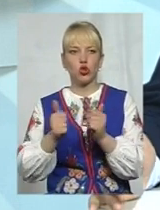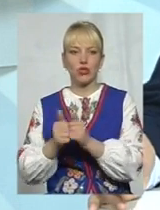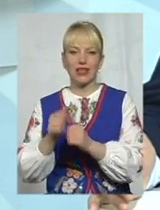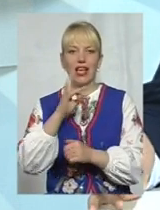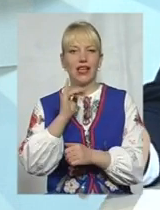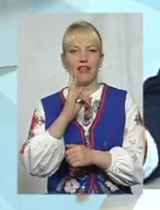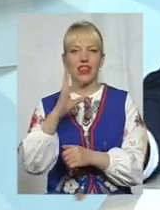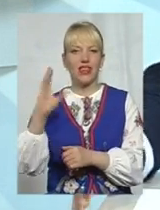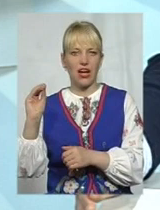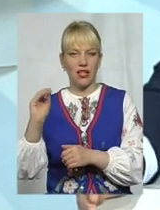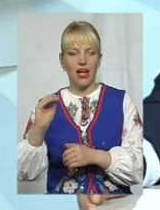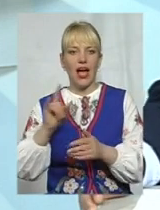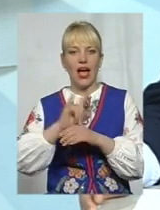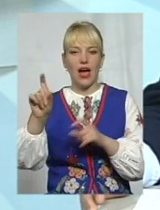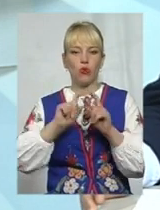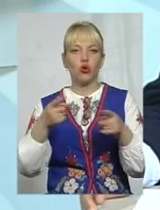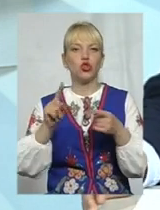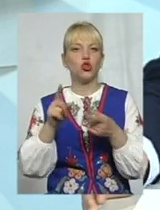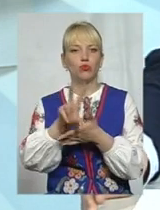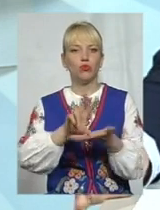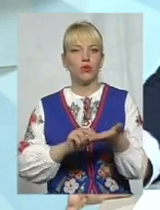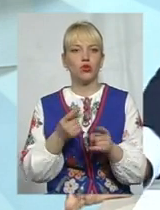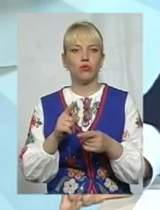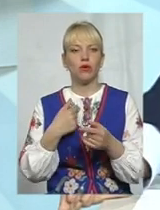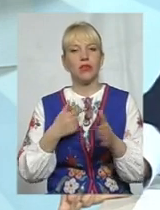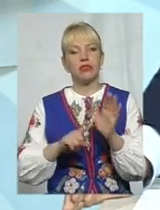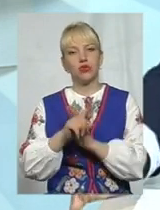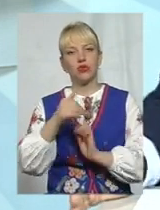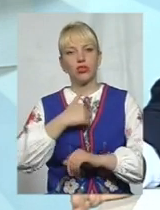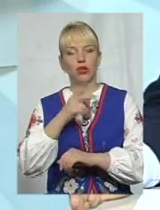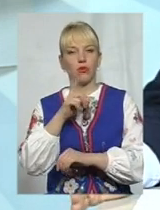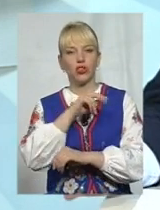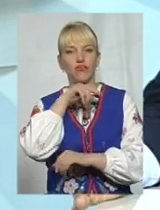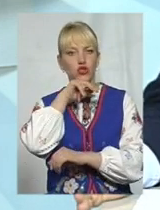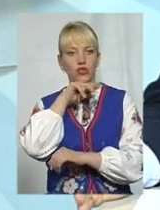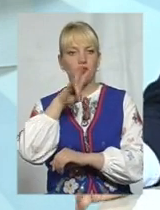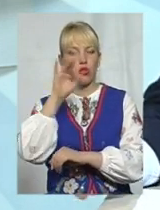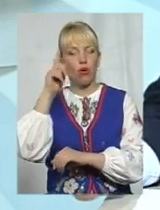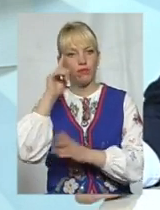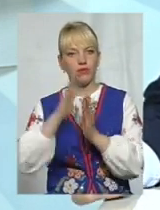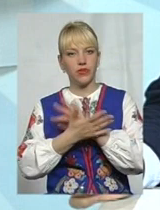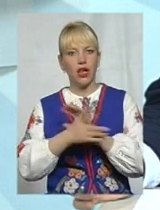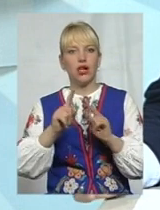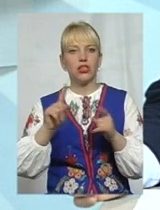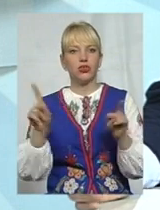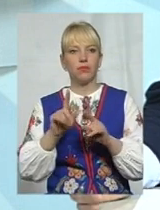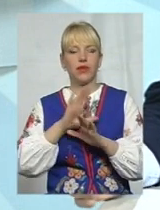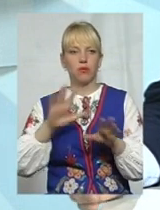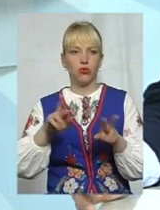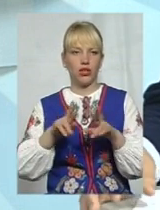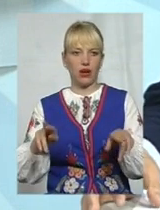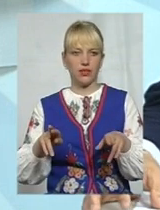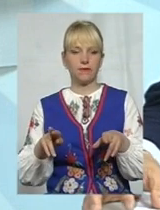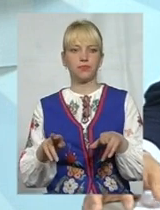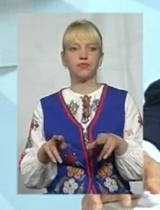Рівенського аеропорту, ми чому взяли саме Рівенський аеропорт? Ми хотіли зразу поїхати в Чернівці, але потім подумали, щоб це не виглядало, як